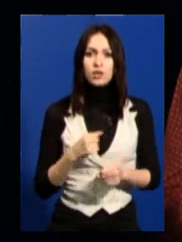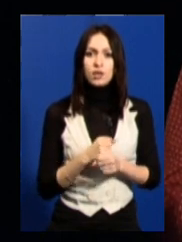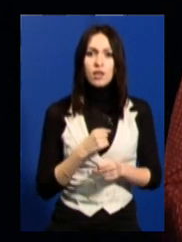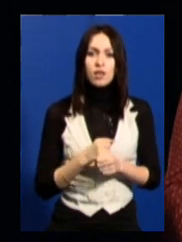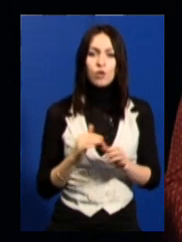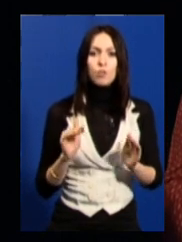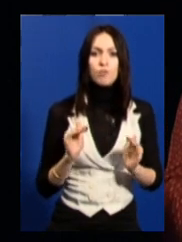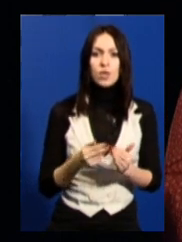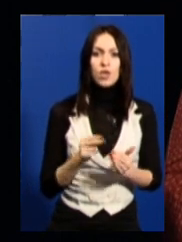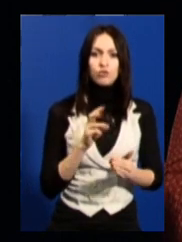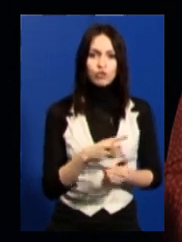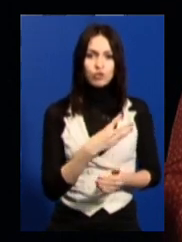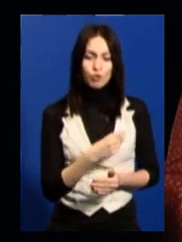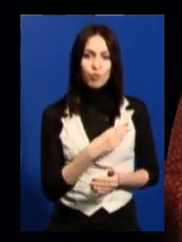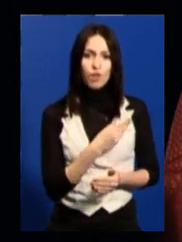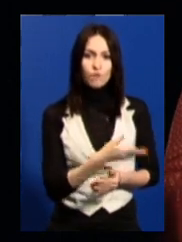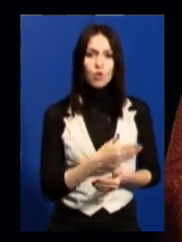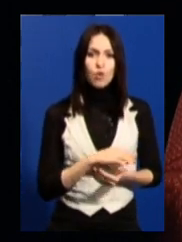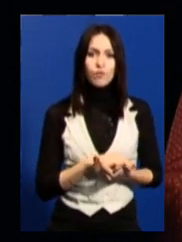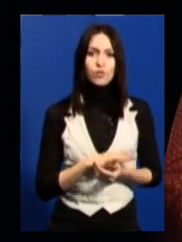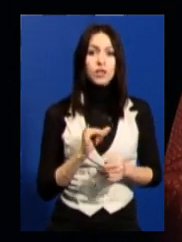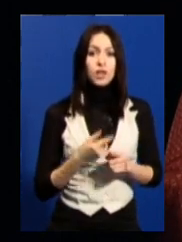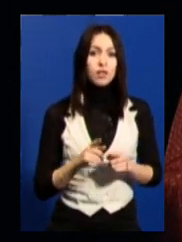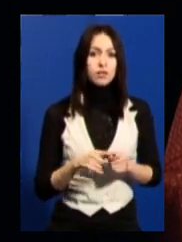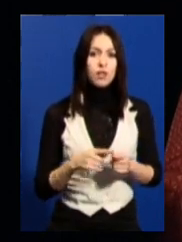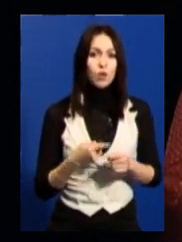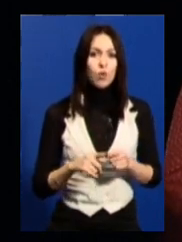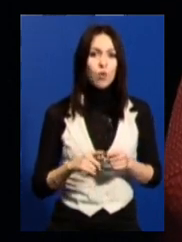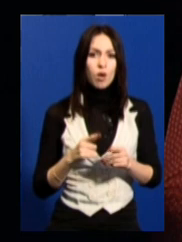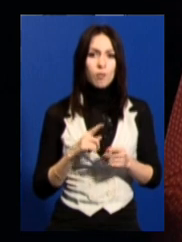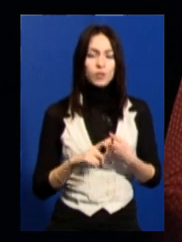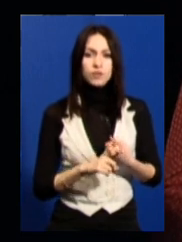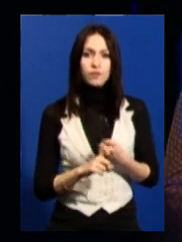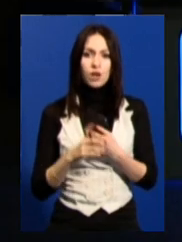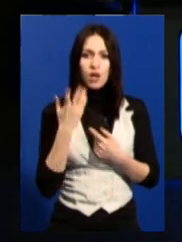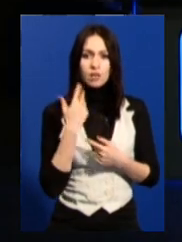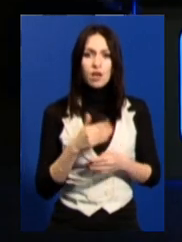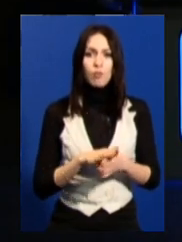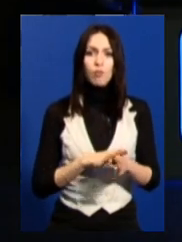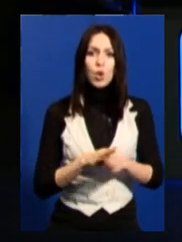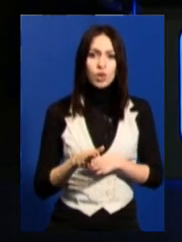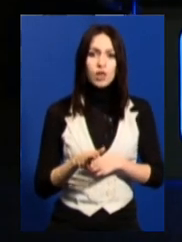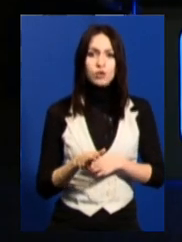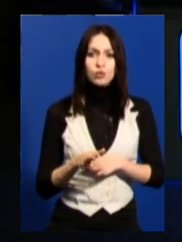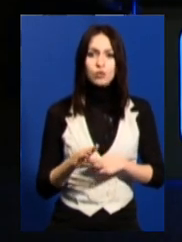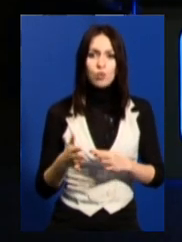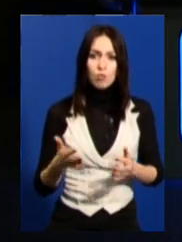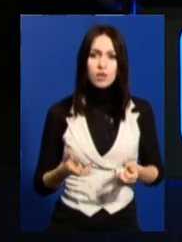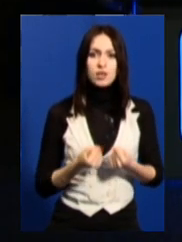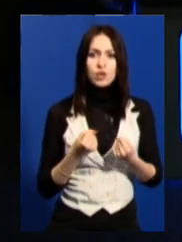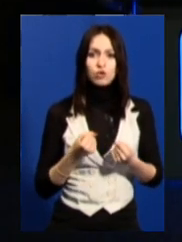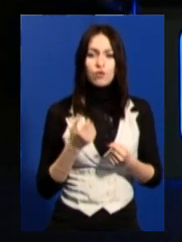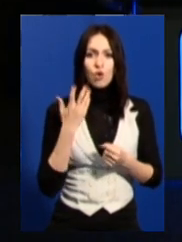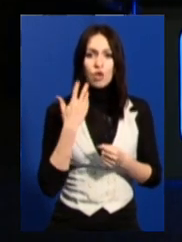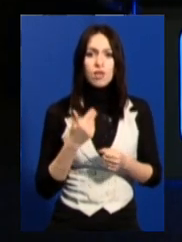менше, ніж Львів. І це таке поєднання, коли я повністю підтримую, коли